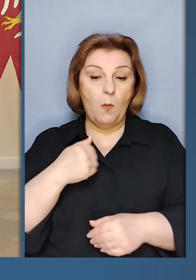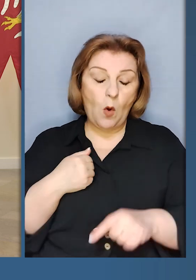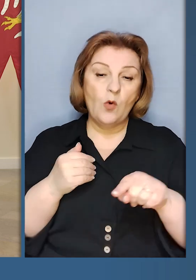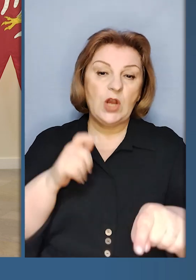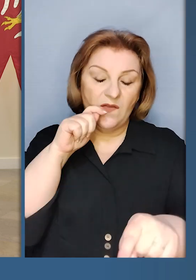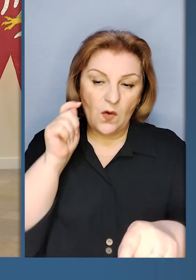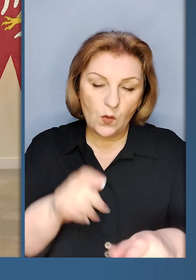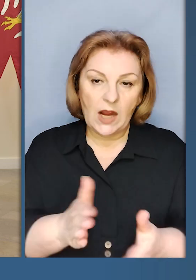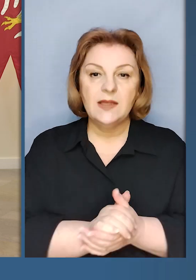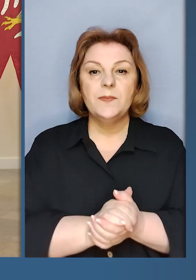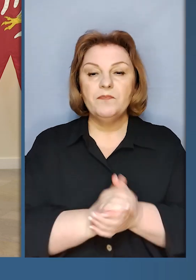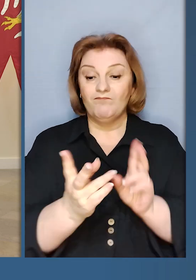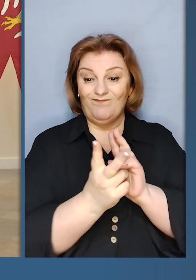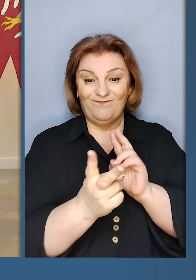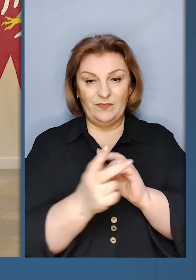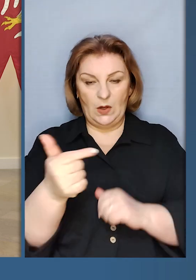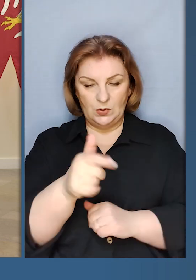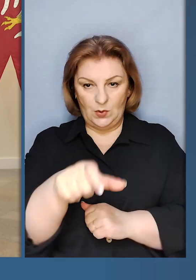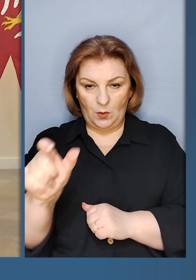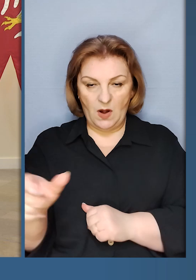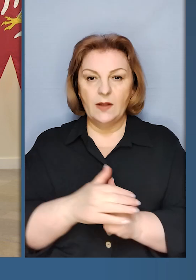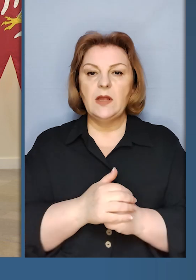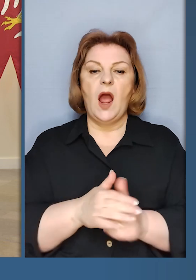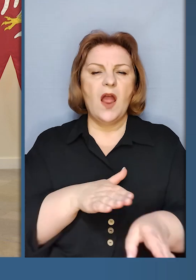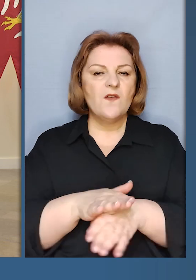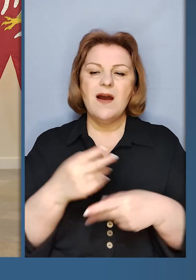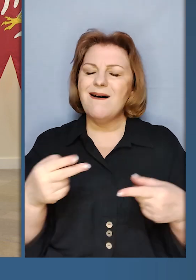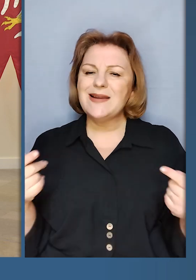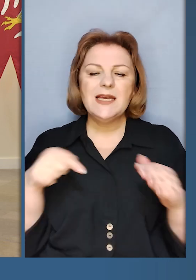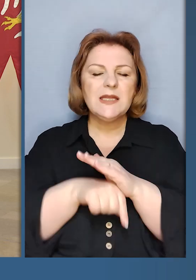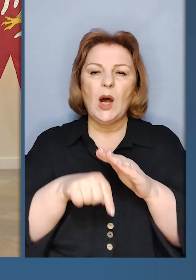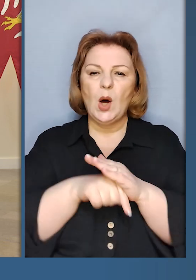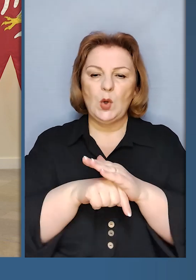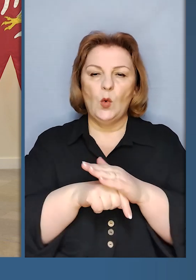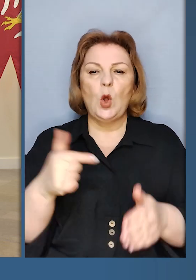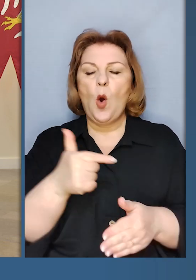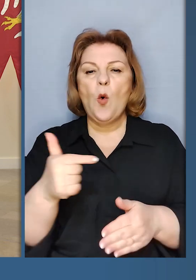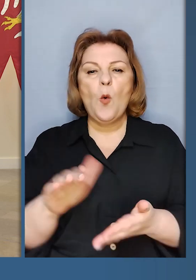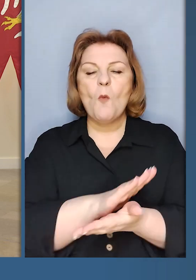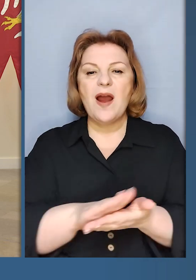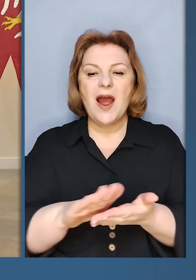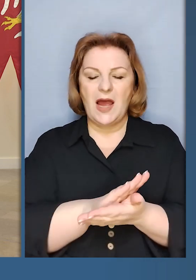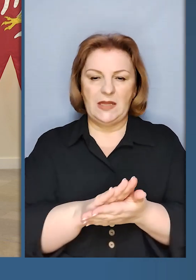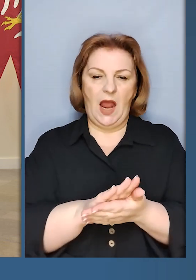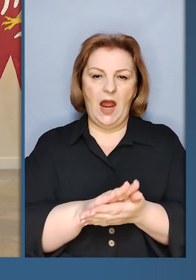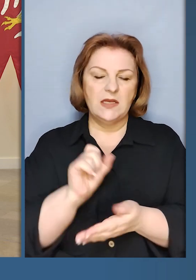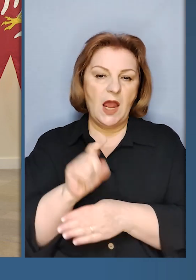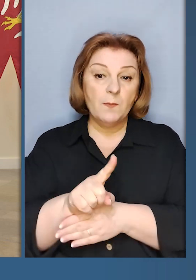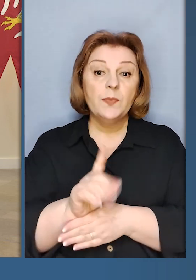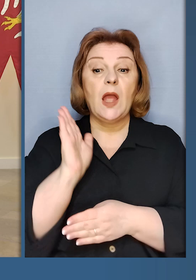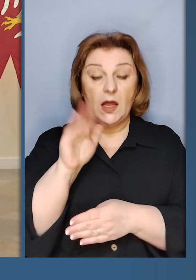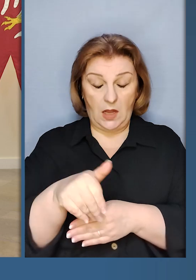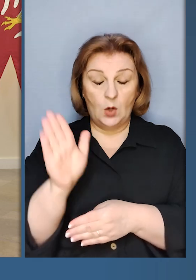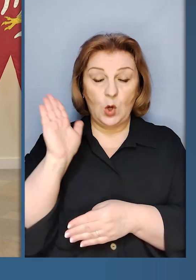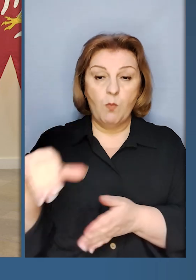і в Україні, виконуючи різного роду гуманітарні місії. Але будемо також брати участь у